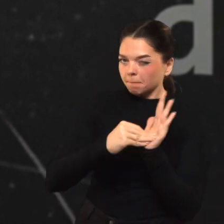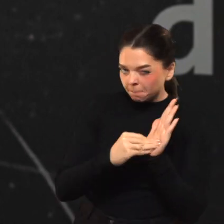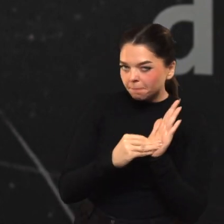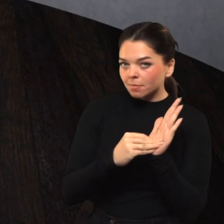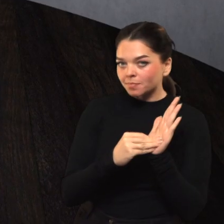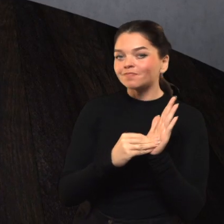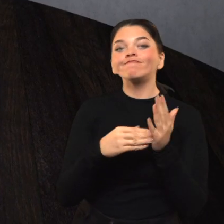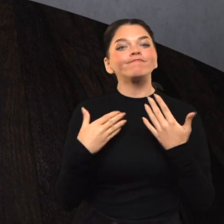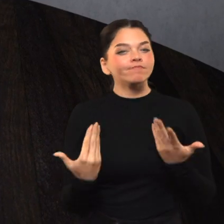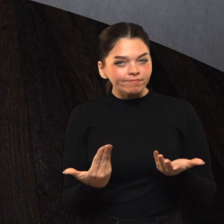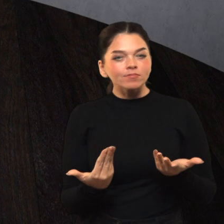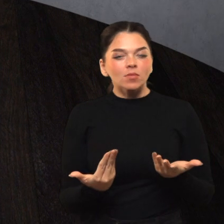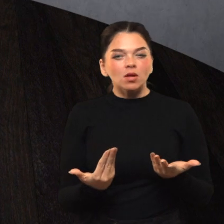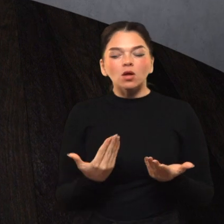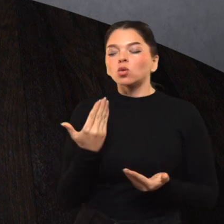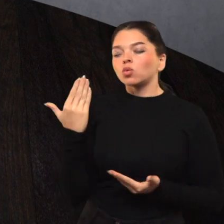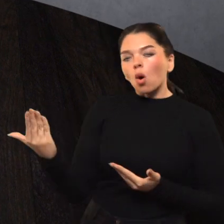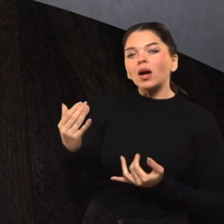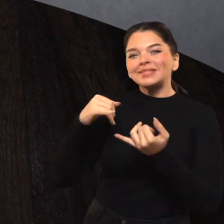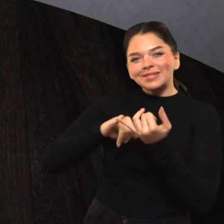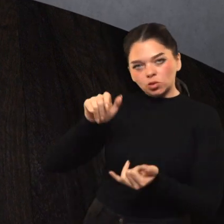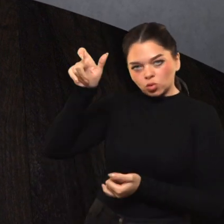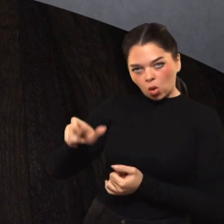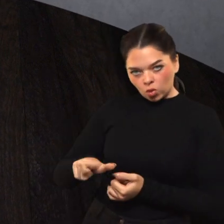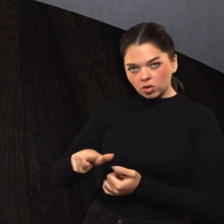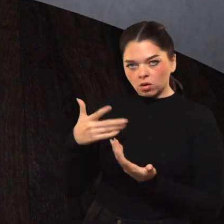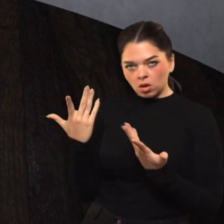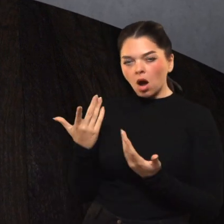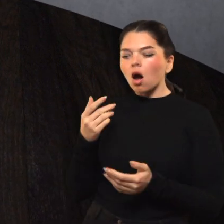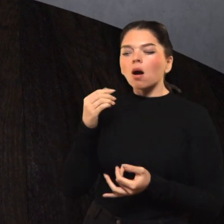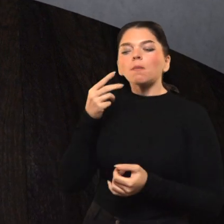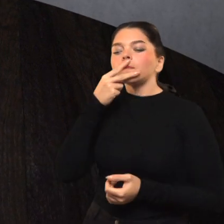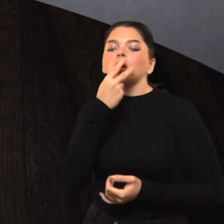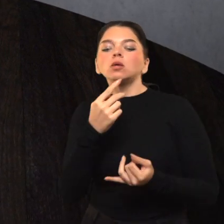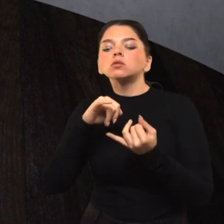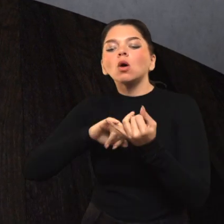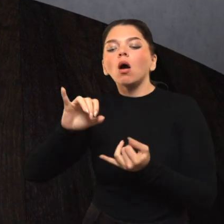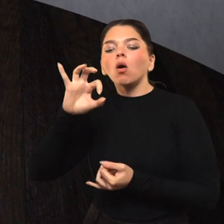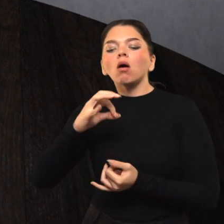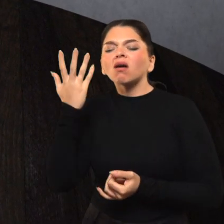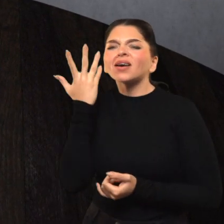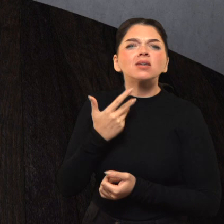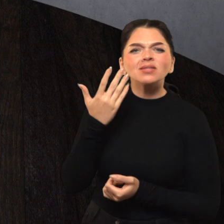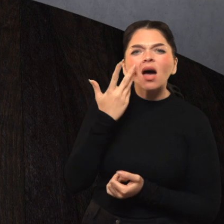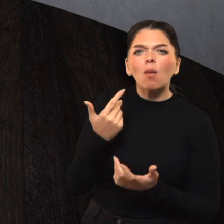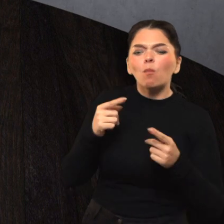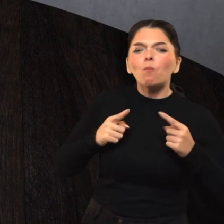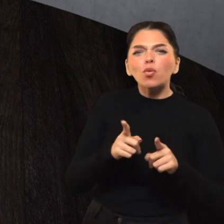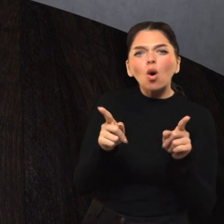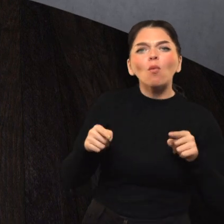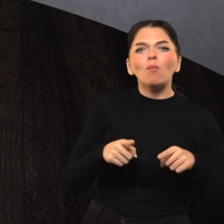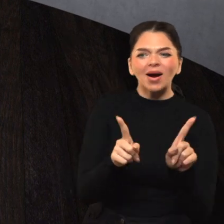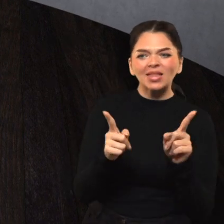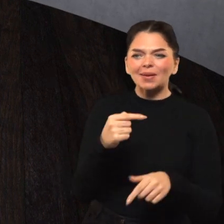pasižmėk. Ir tiksai jums kaip istorikoj išvilgsnis į istoriją. Kada propagandai